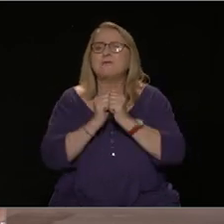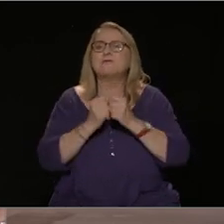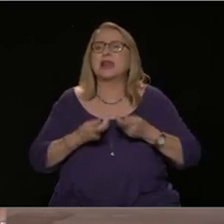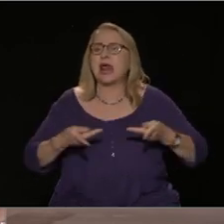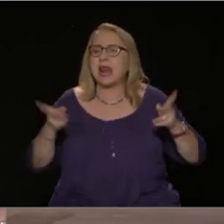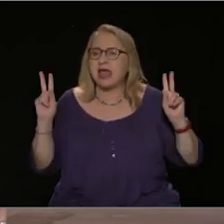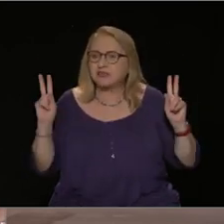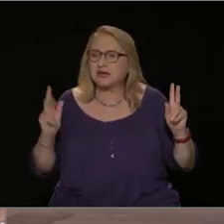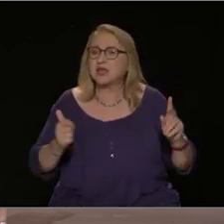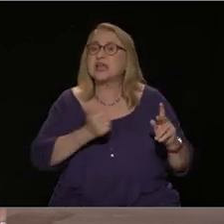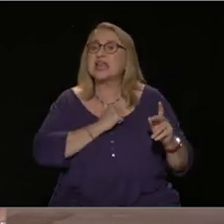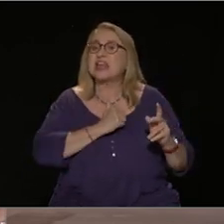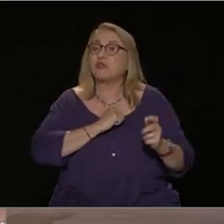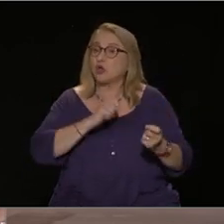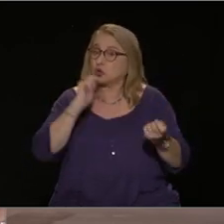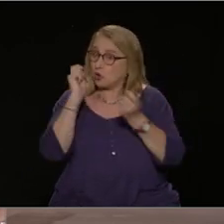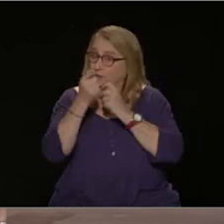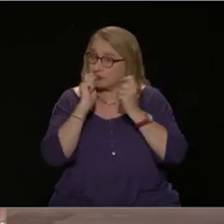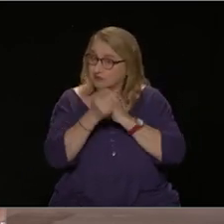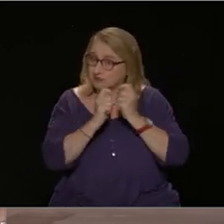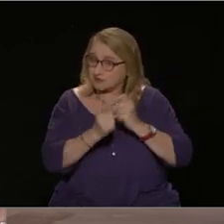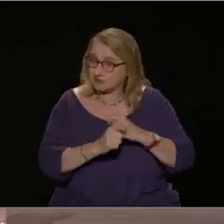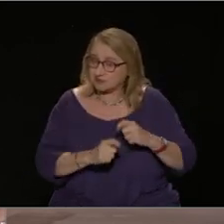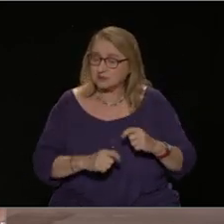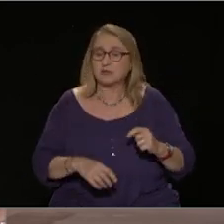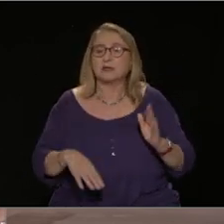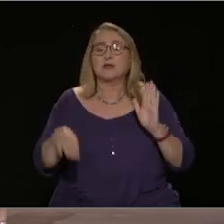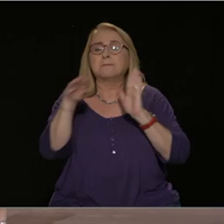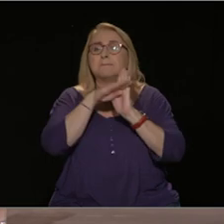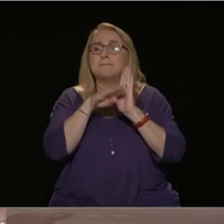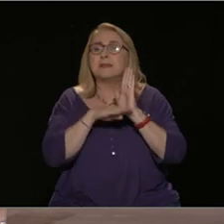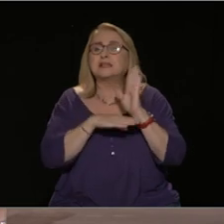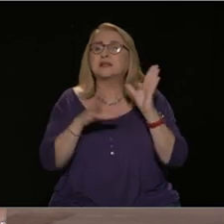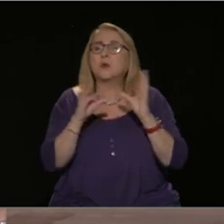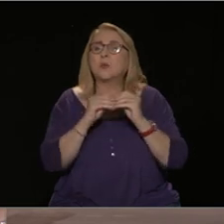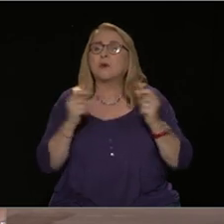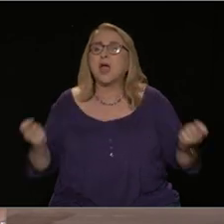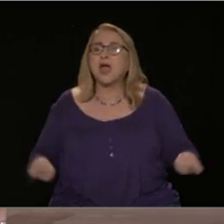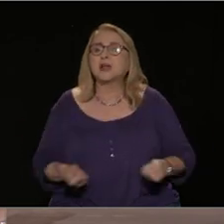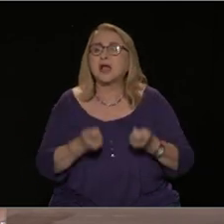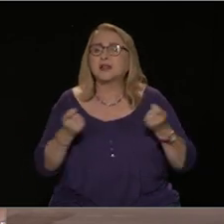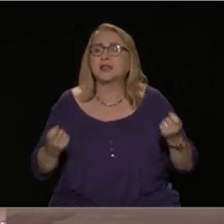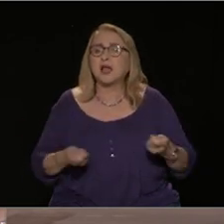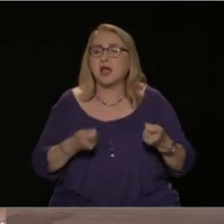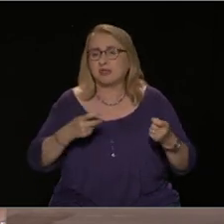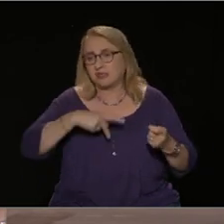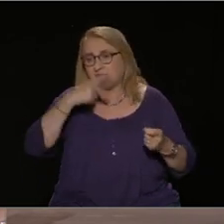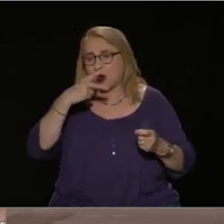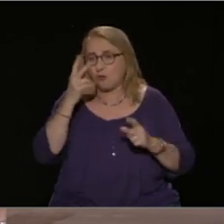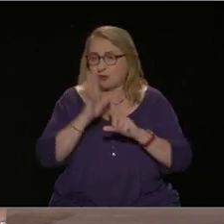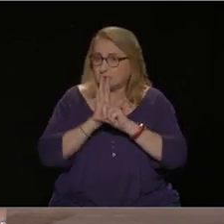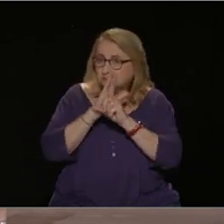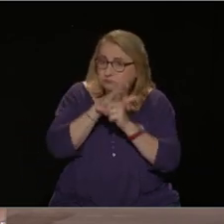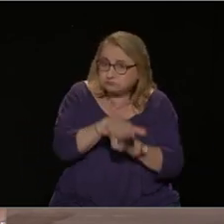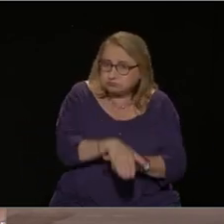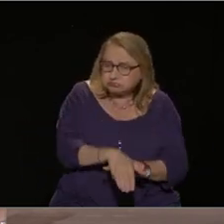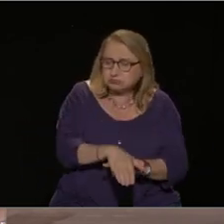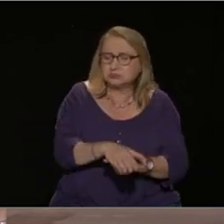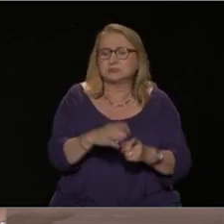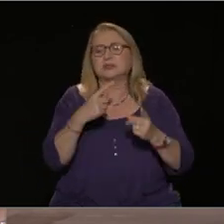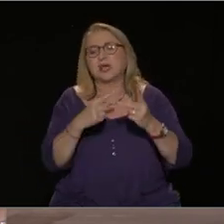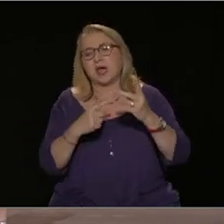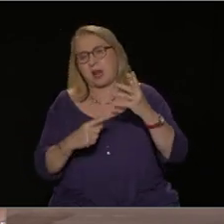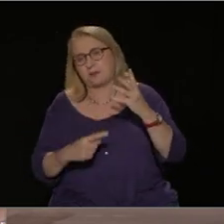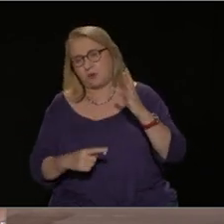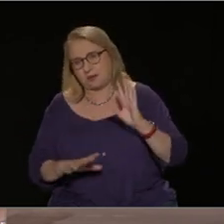σε μέτρα που χτυπάνε τα εργατικά δικαιώματα και ούτω καθεξής. Εμείς λέμε